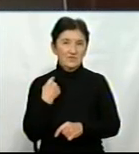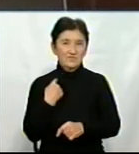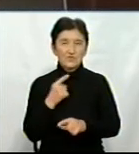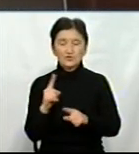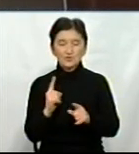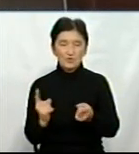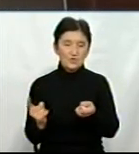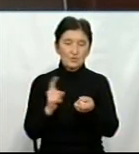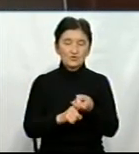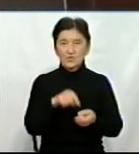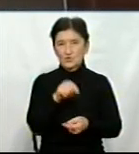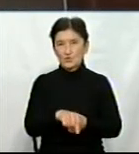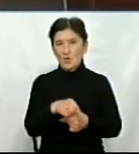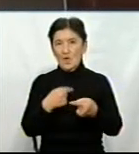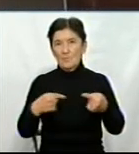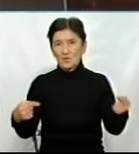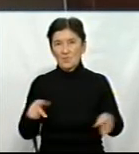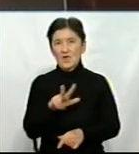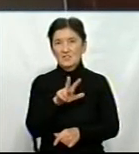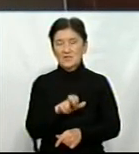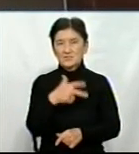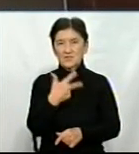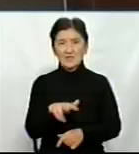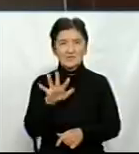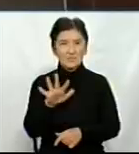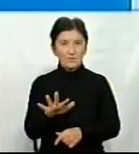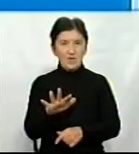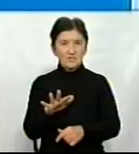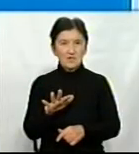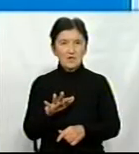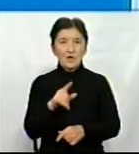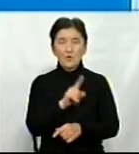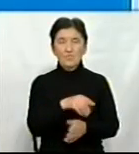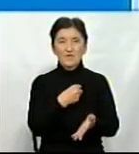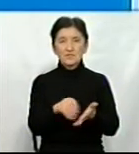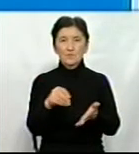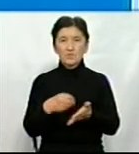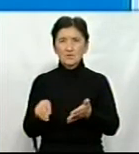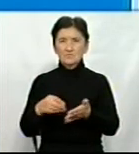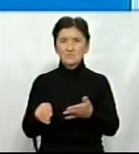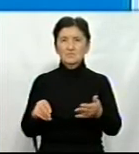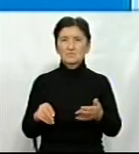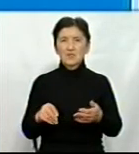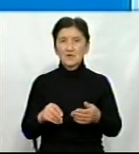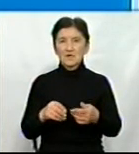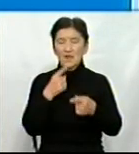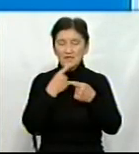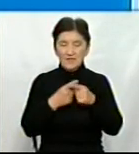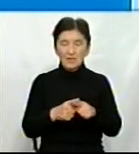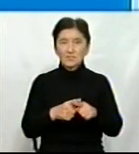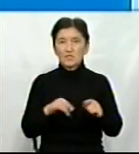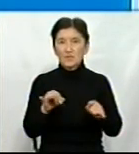долучилися до цієї програми. Це 335 товаровиробників, вони придбали 516 единих техніки і